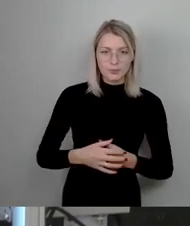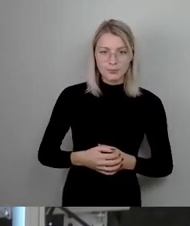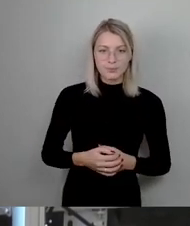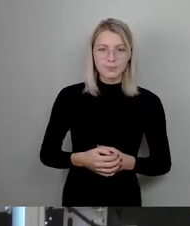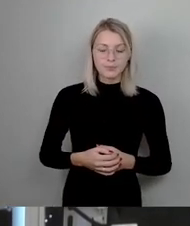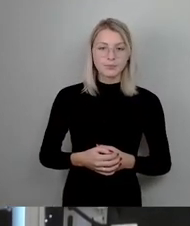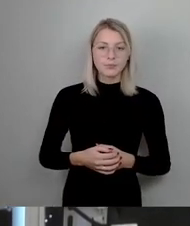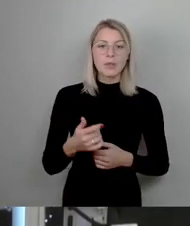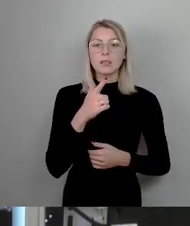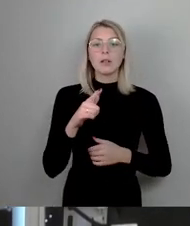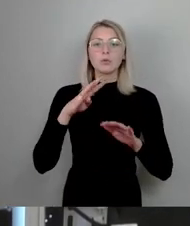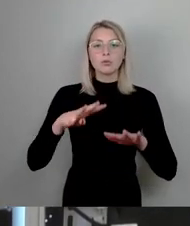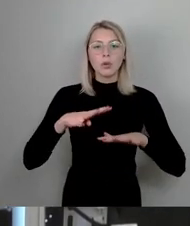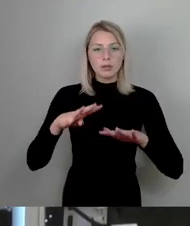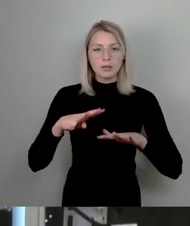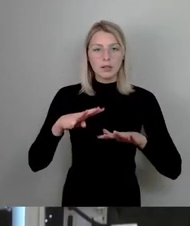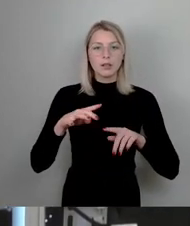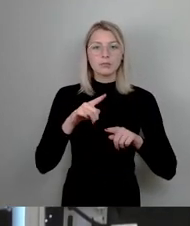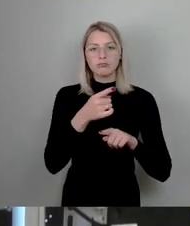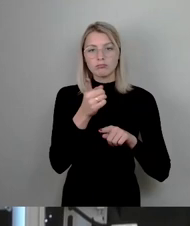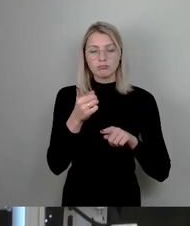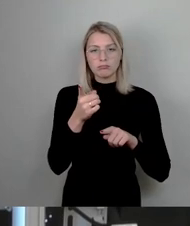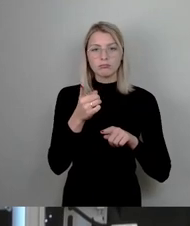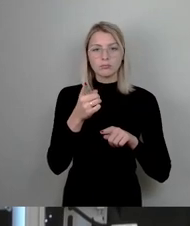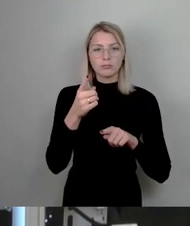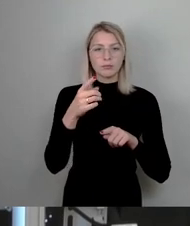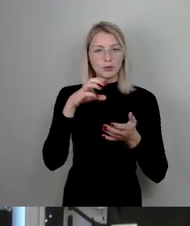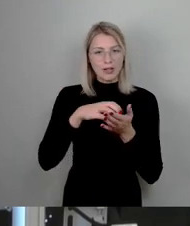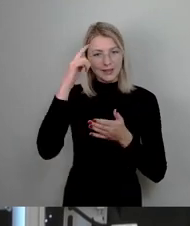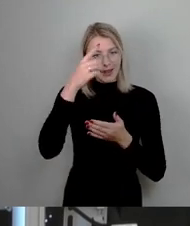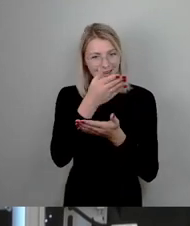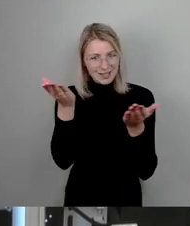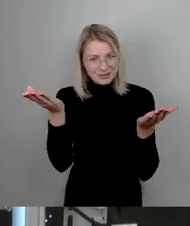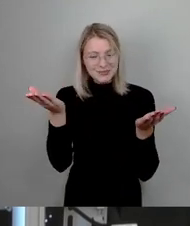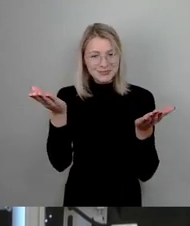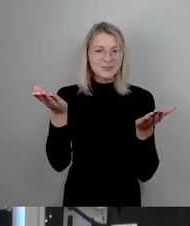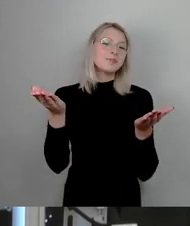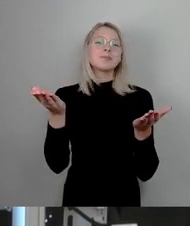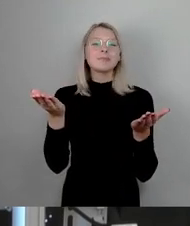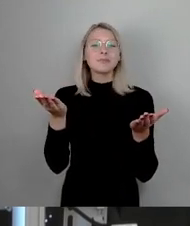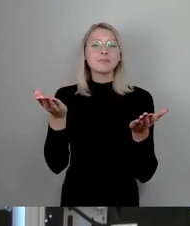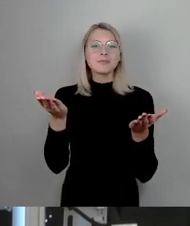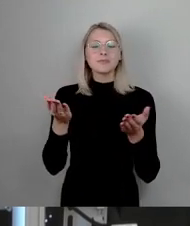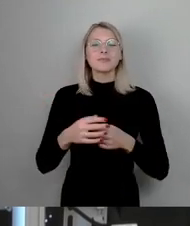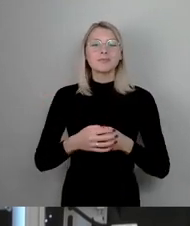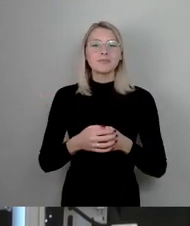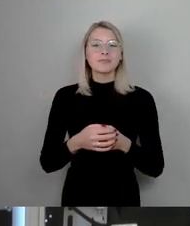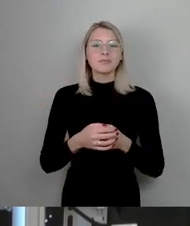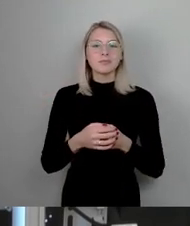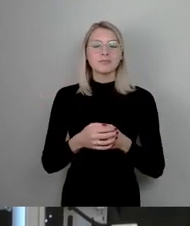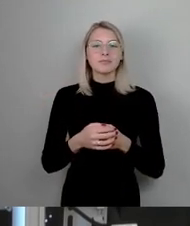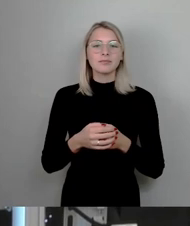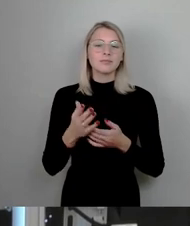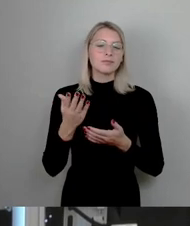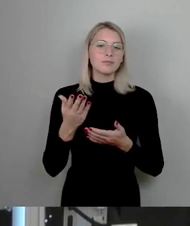2019 haben Sie, liebe Stadträtinnen und Stadträte, dann einen weitreichenden und sehr